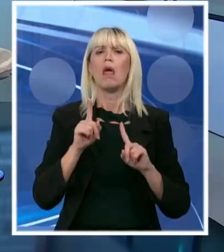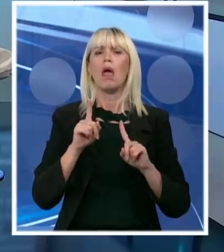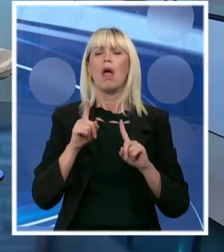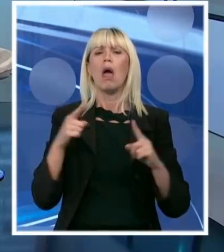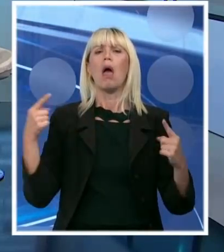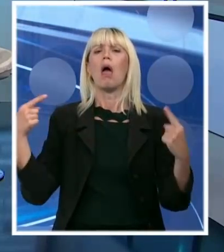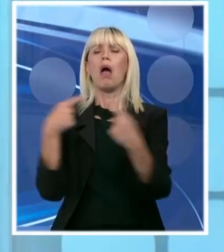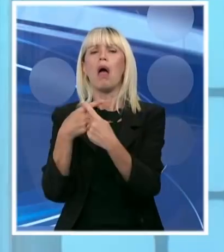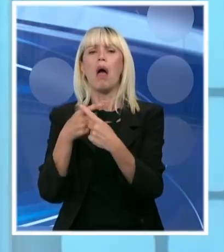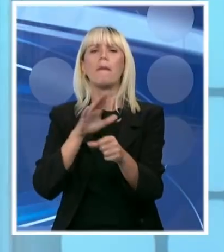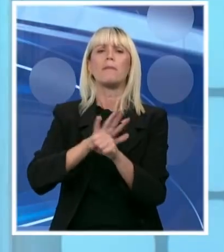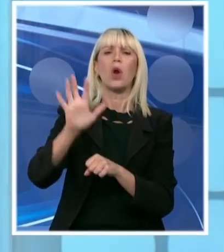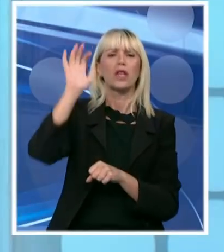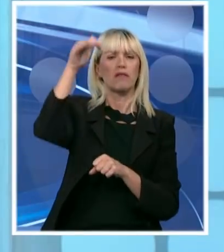znaju.